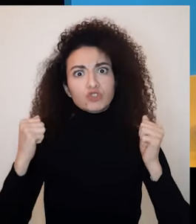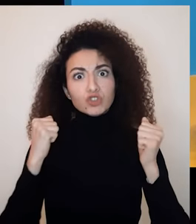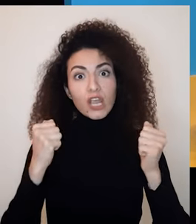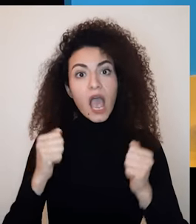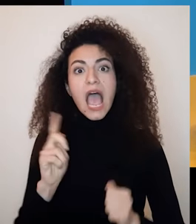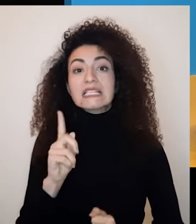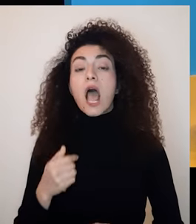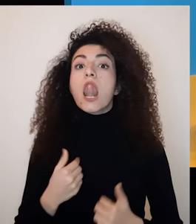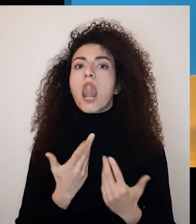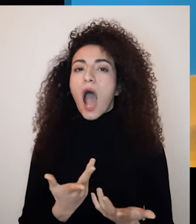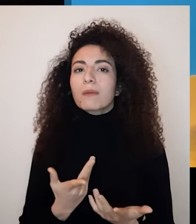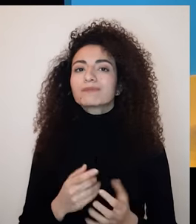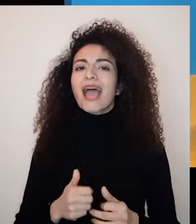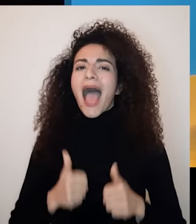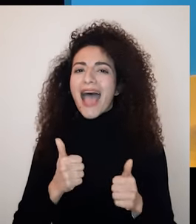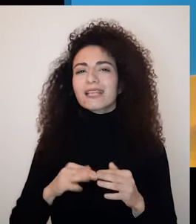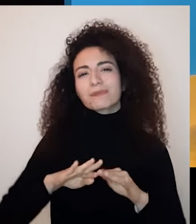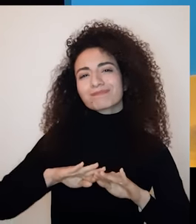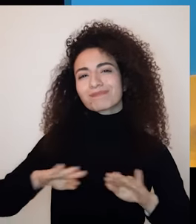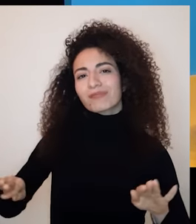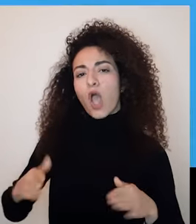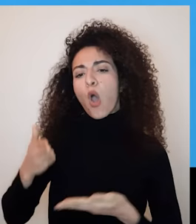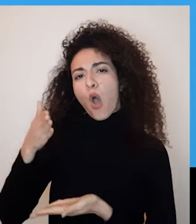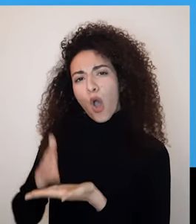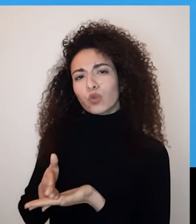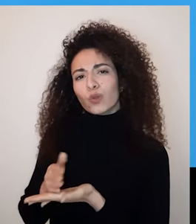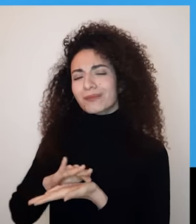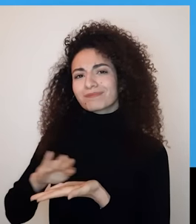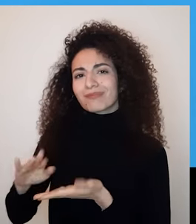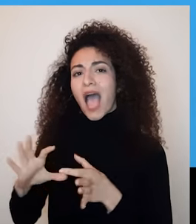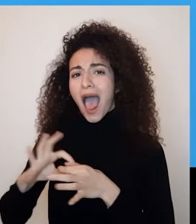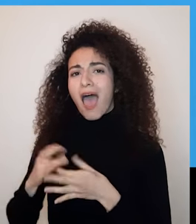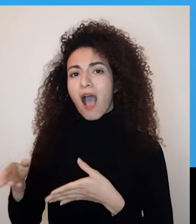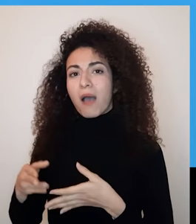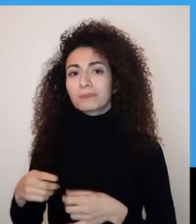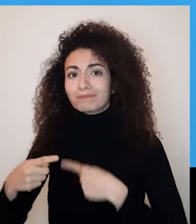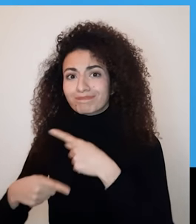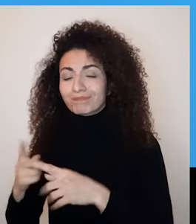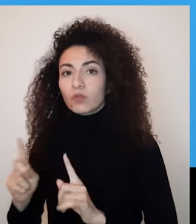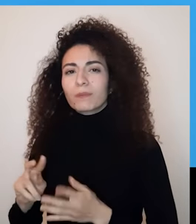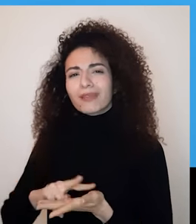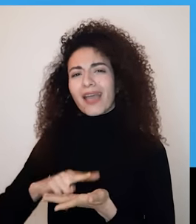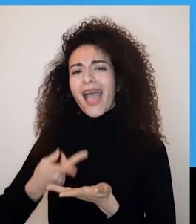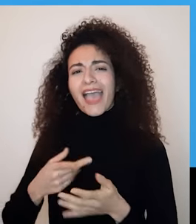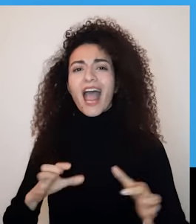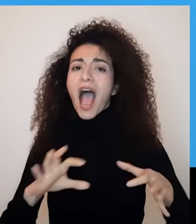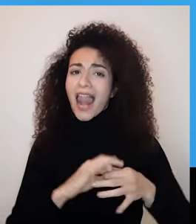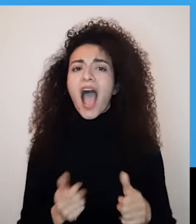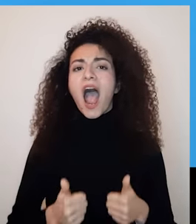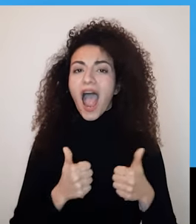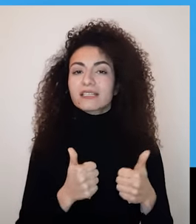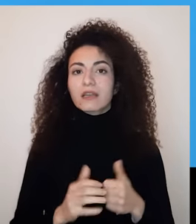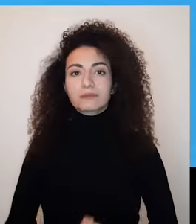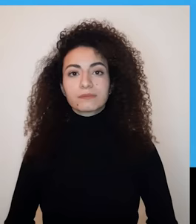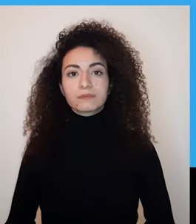إذا كان الجواب سلبي فمن الأفضل الإبتعاد أو وضع حدود صحية لهذه العلاقات واستبدالها بعلاقات أكثر